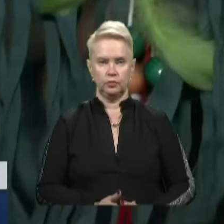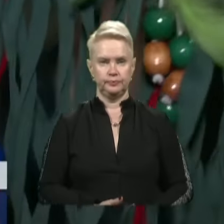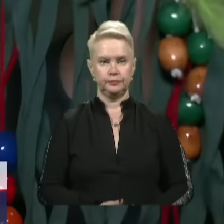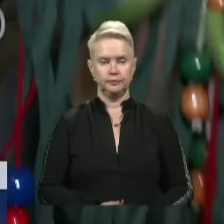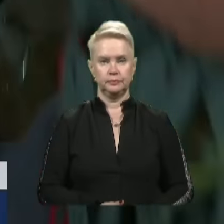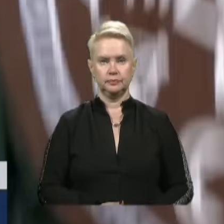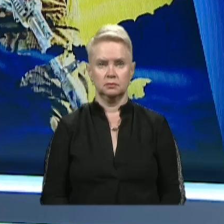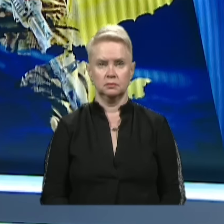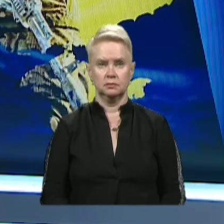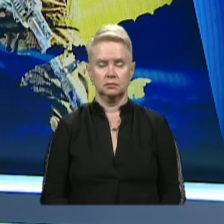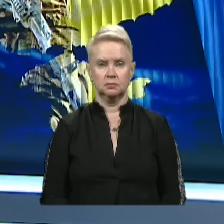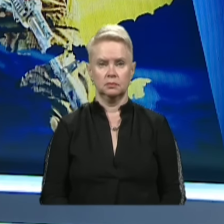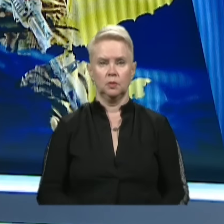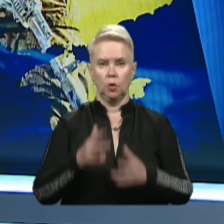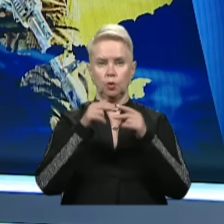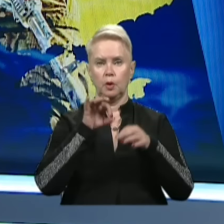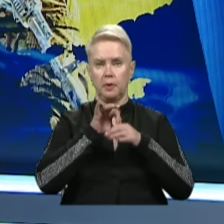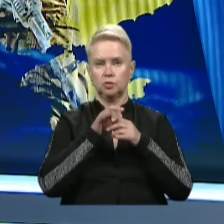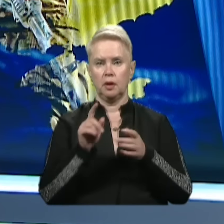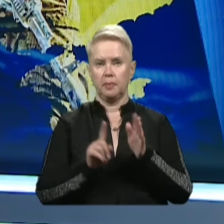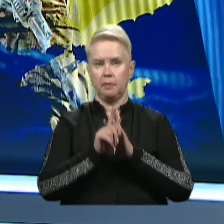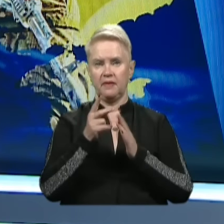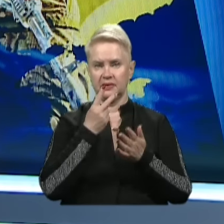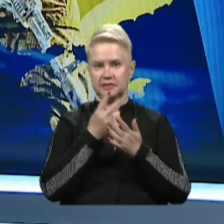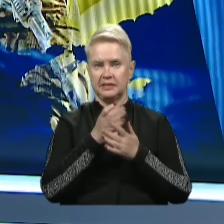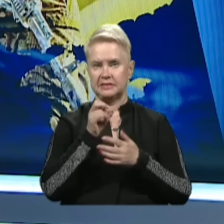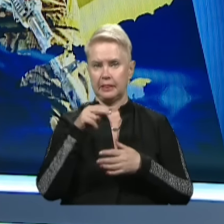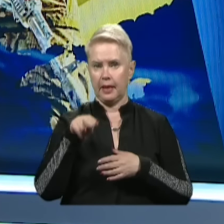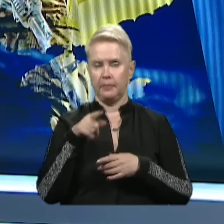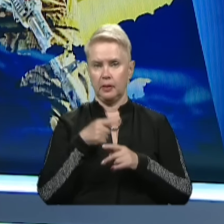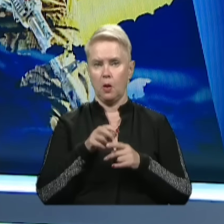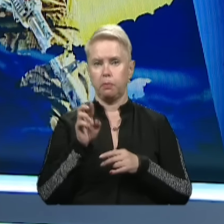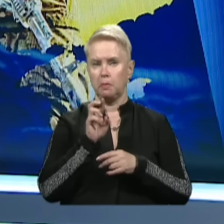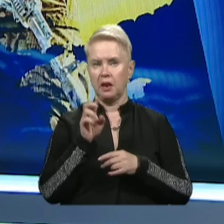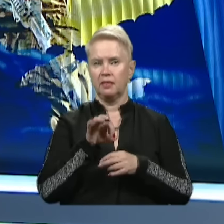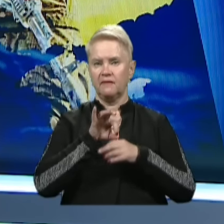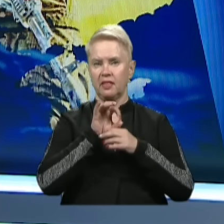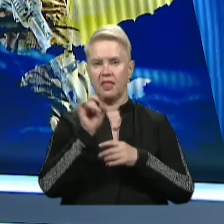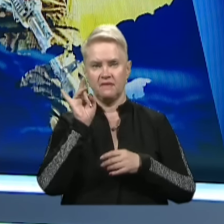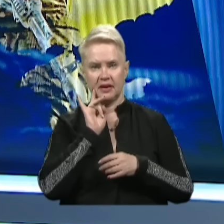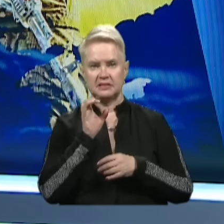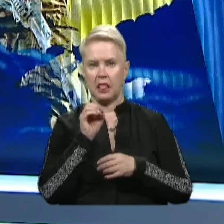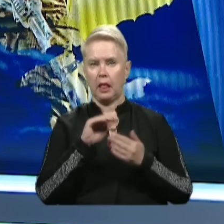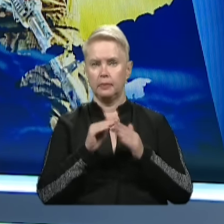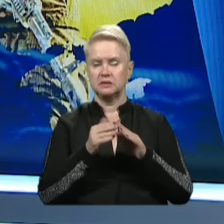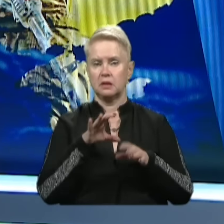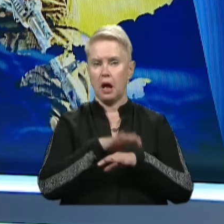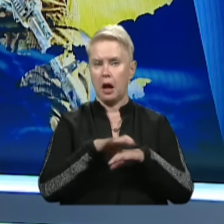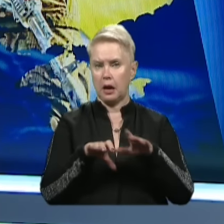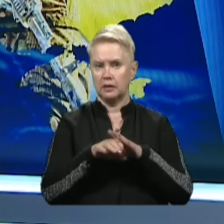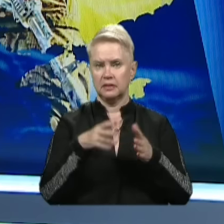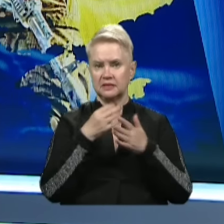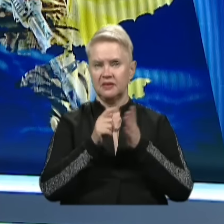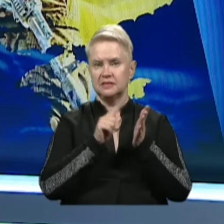каналу. У Дніпрі пройшла прем'єра вистави «Сне» – п'єса про біблійний вихід євреїв з єгипетського рабства. Ви її до